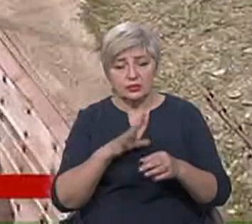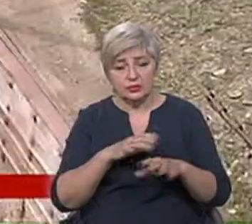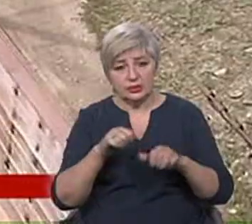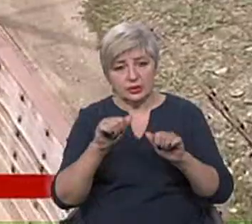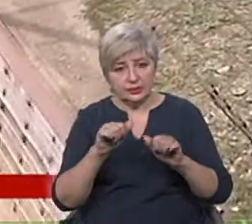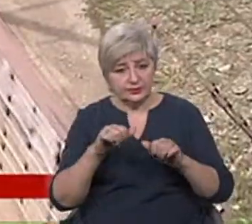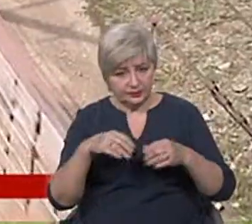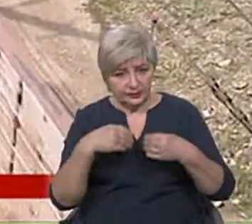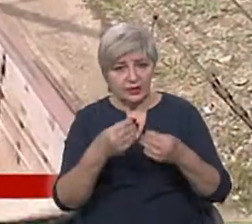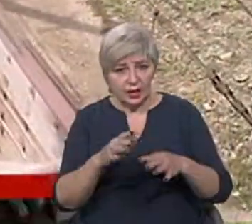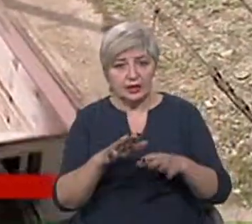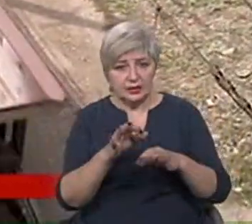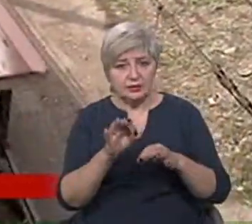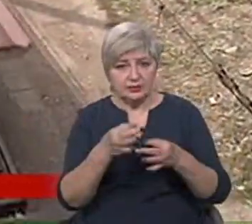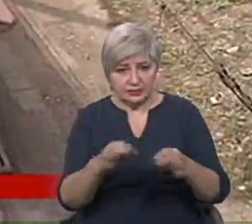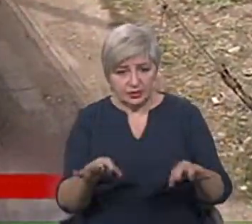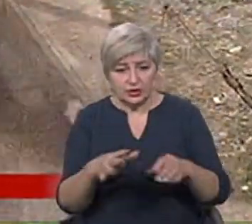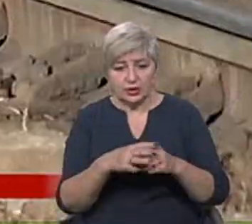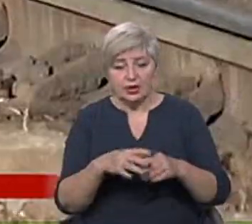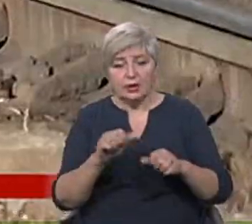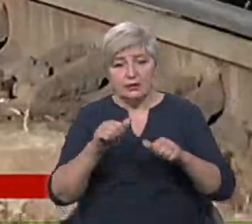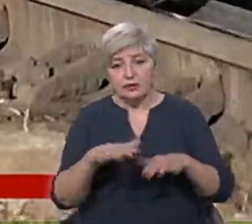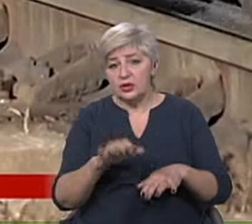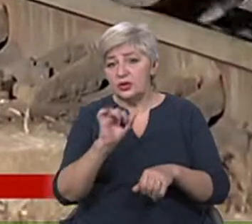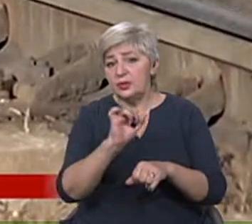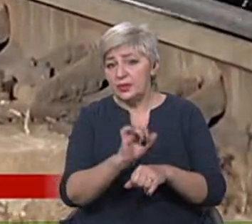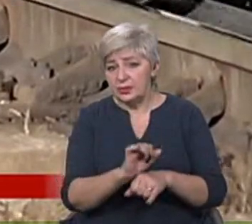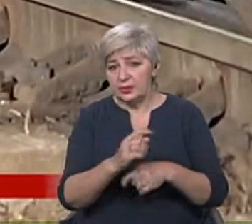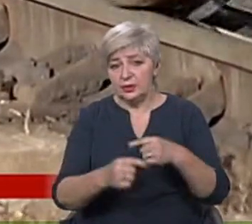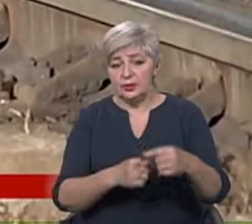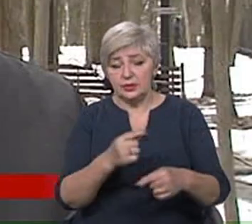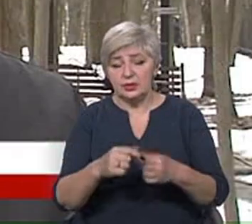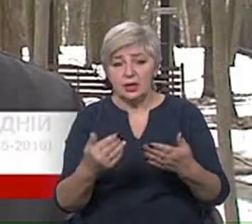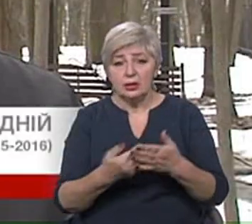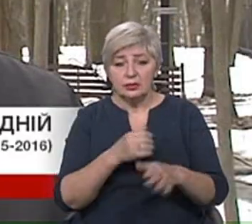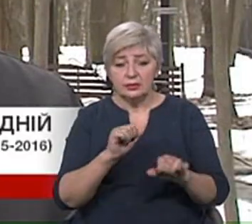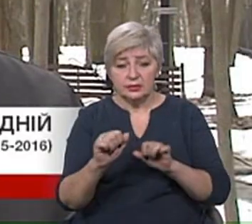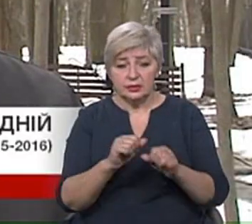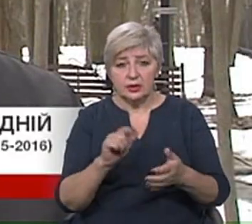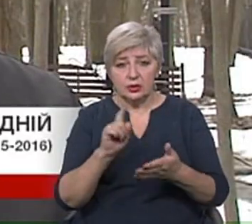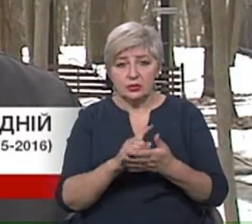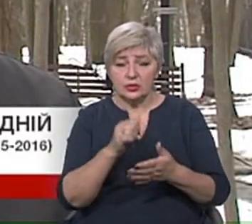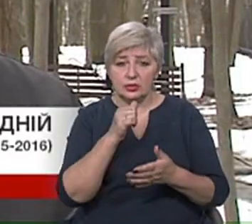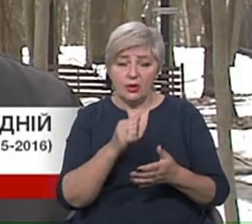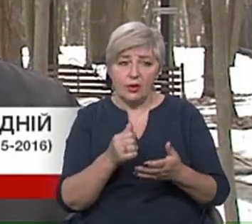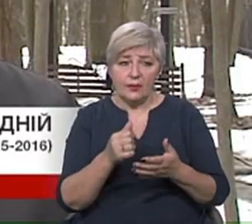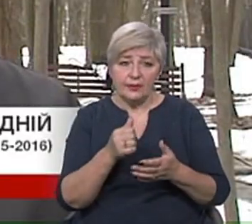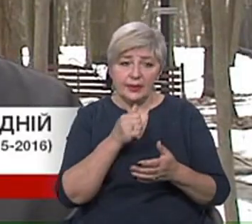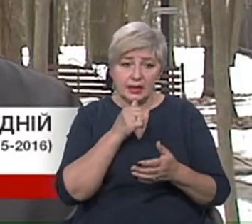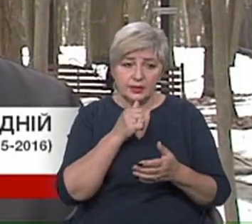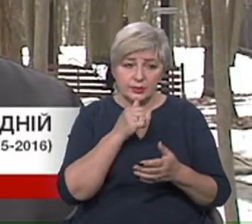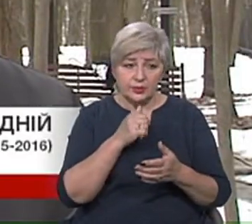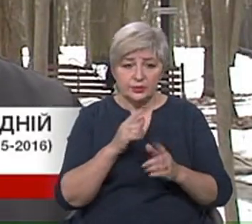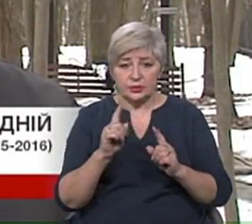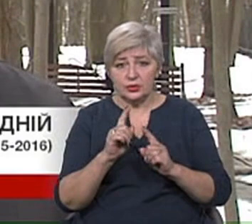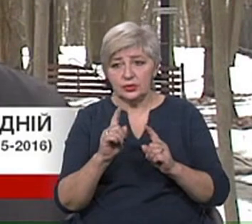зупинити чи, як вони говорять, призупинити процес. Нове керівництво має спробу зробити щось для зміни ситуації.